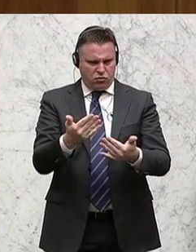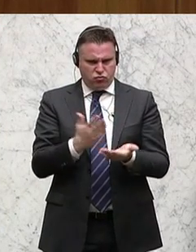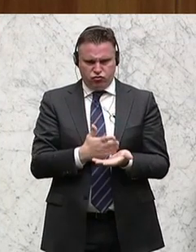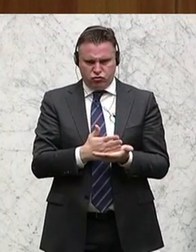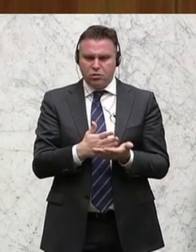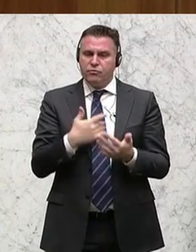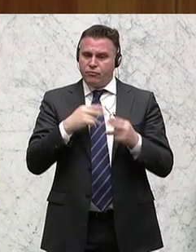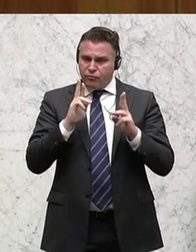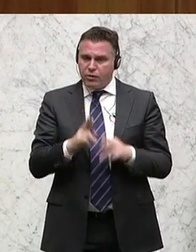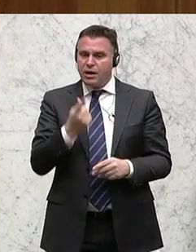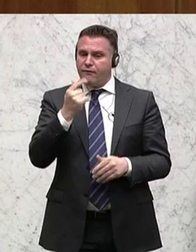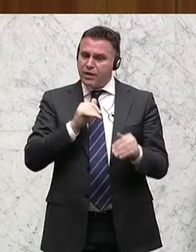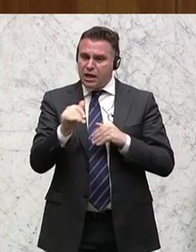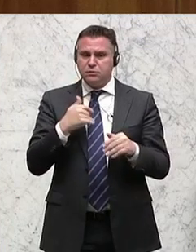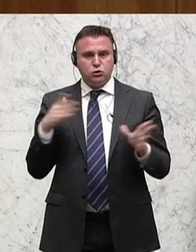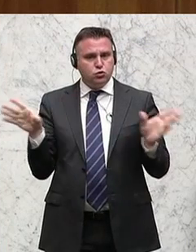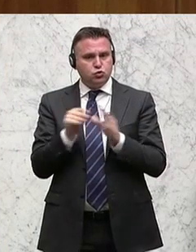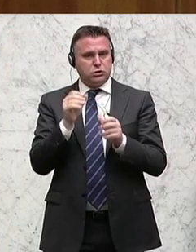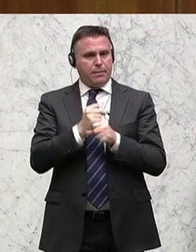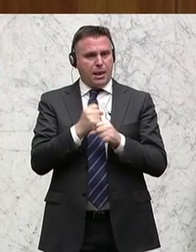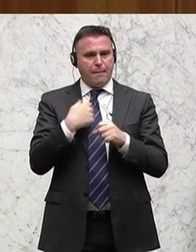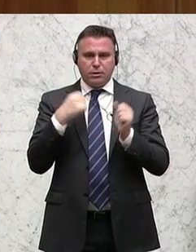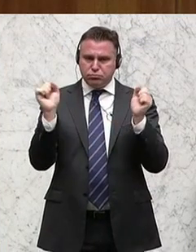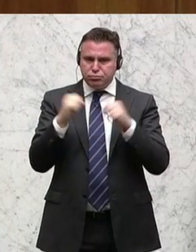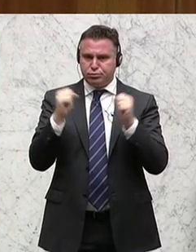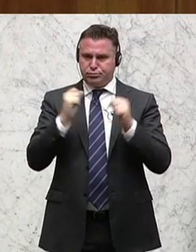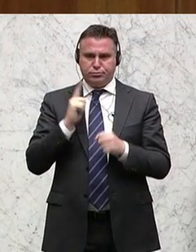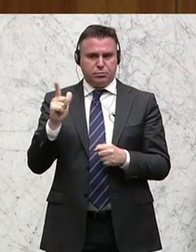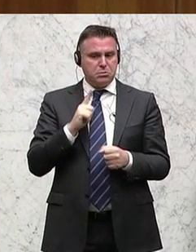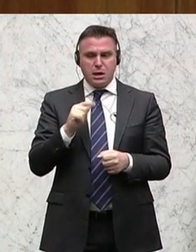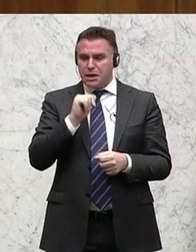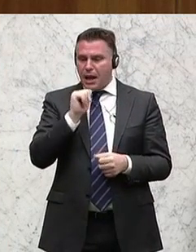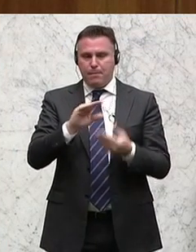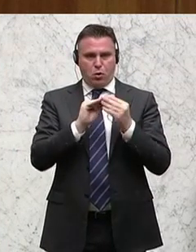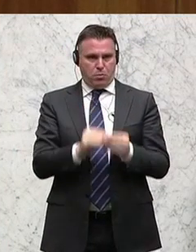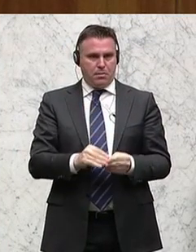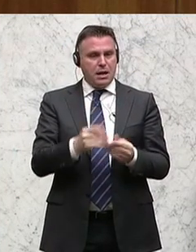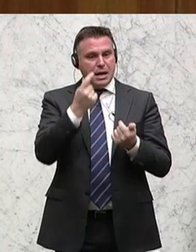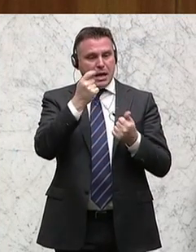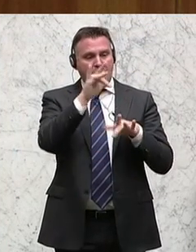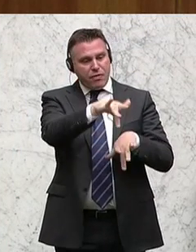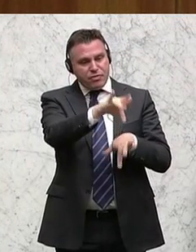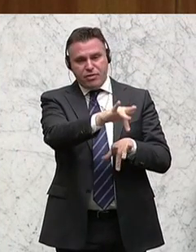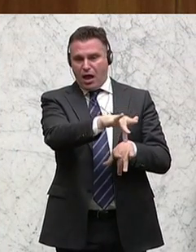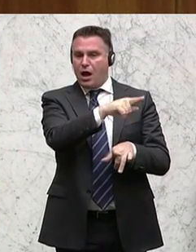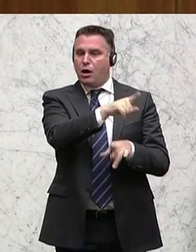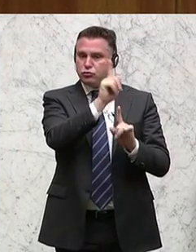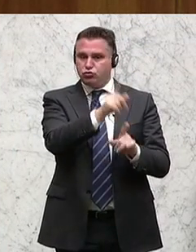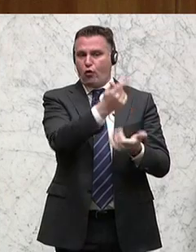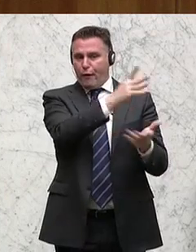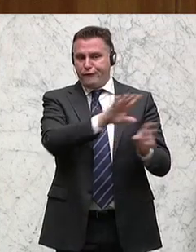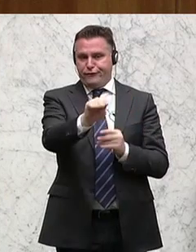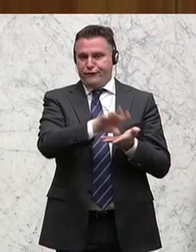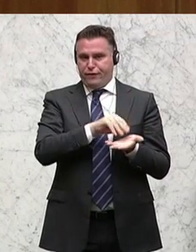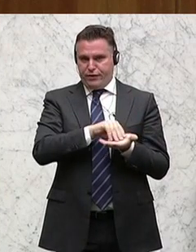wirklich im Einvernehmen mit dem Finanzminister. Wir haben hier wirklich kein Problem. Es sind halt Rücklagen da, die man sinnvollerweise auflösen sollte.